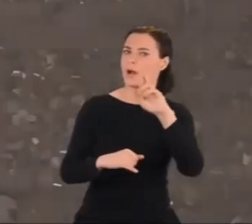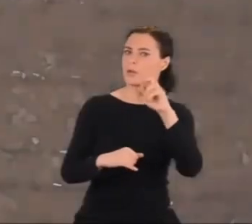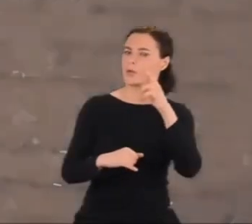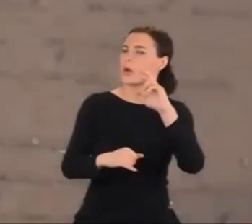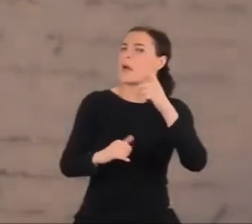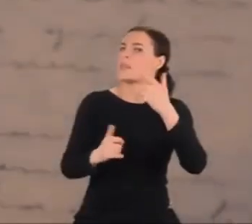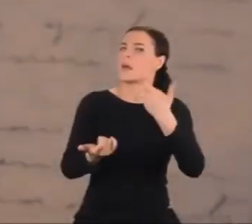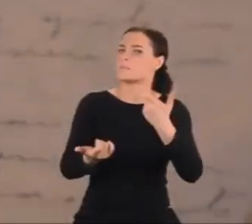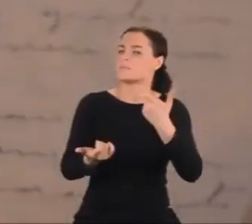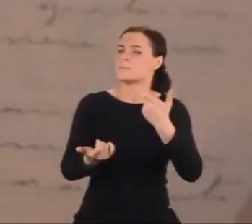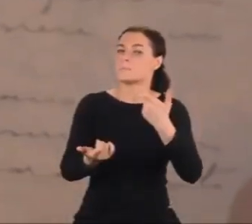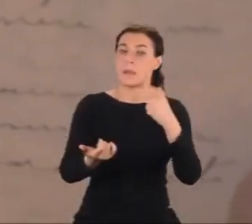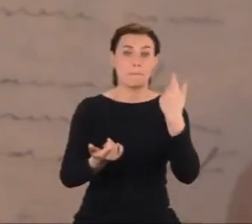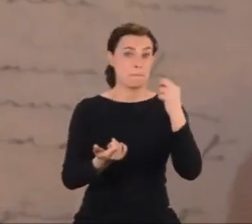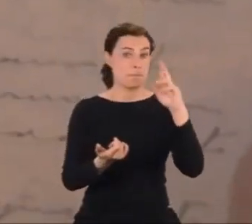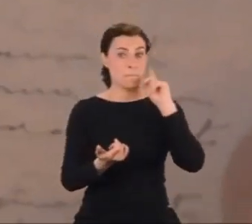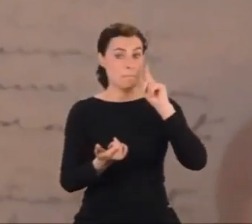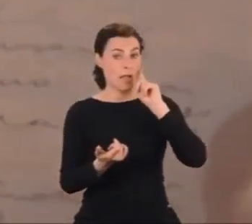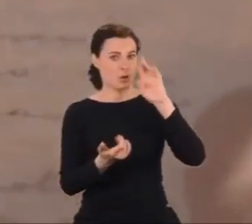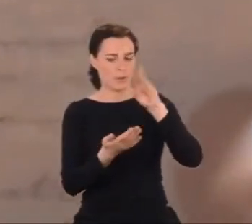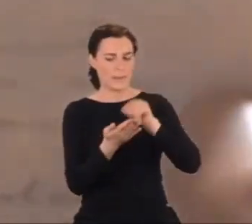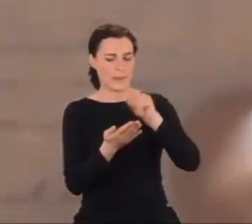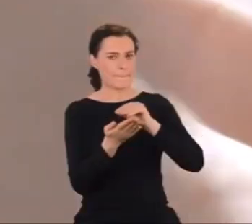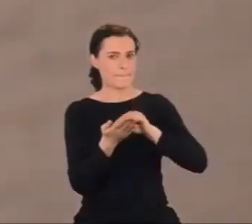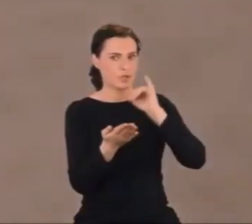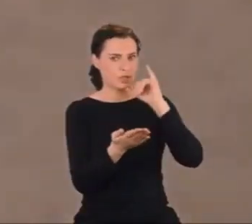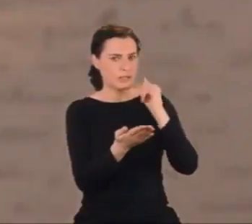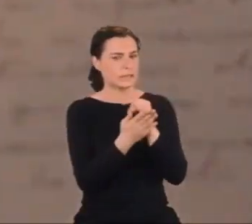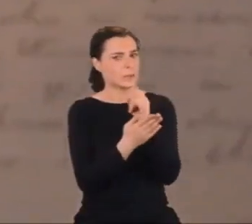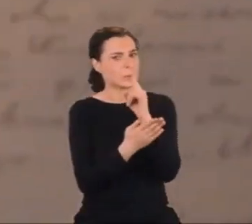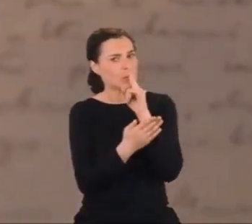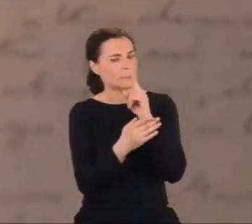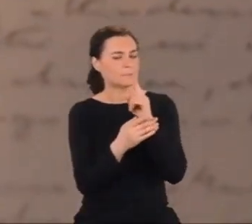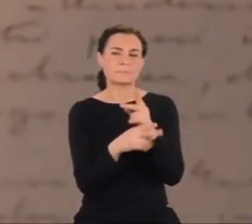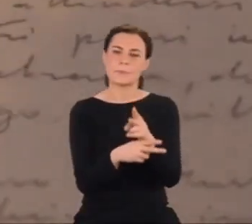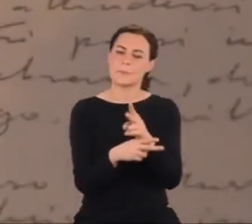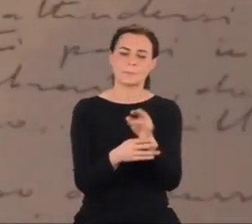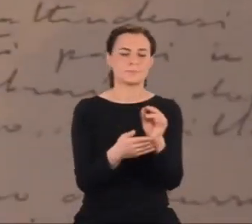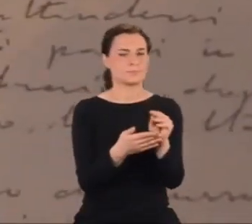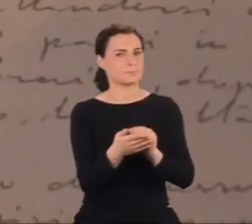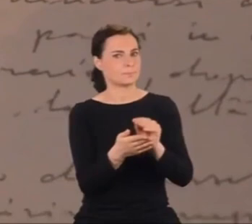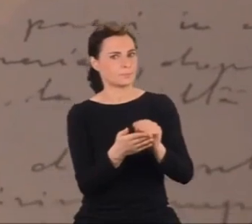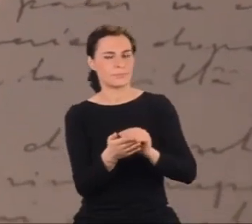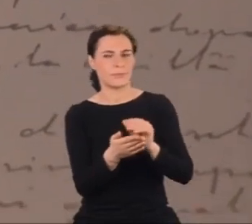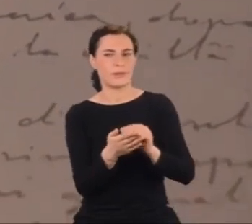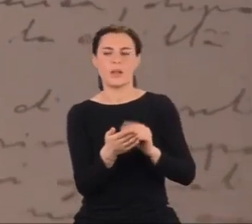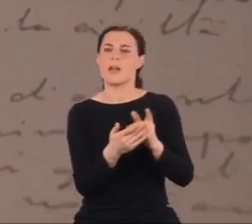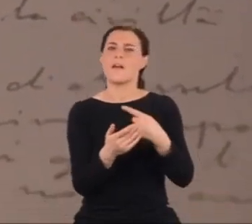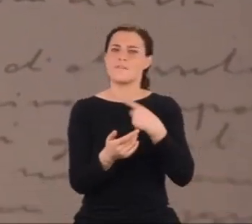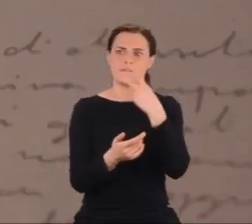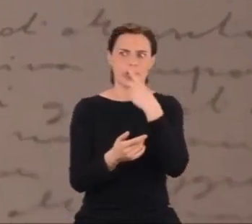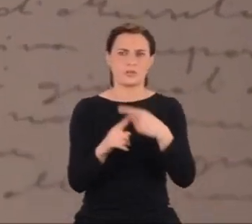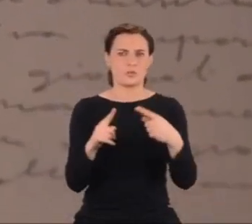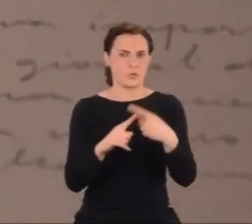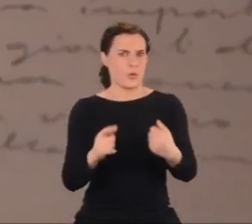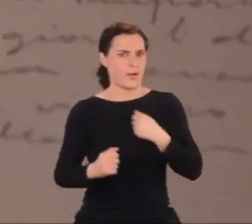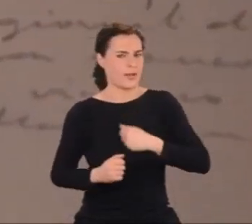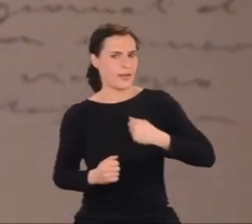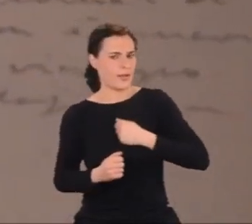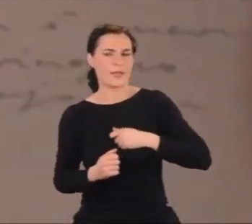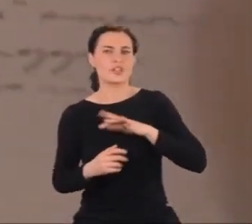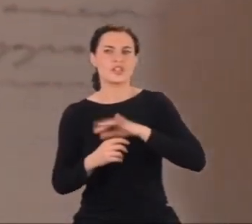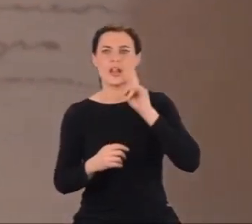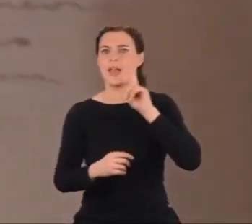W listach pisze oszczędnie, nie zajmując zdecydowanego stanowiska. Wygląda na zaniepokojonego